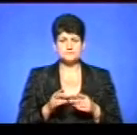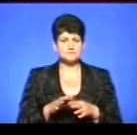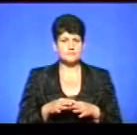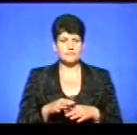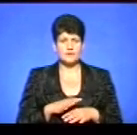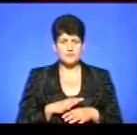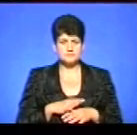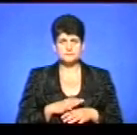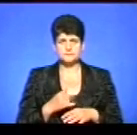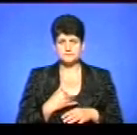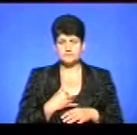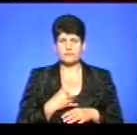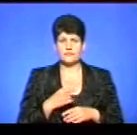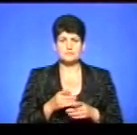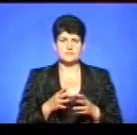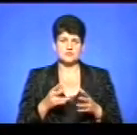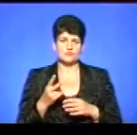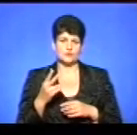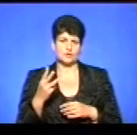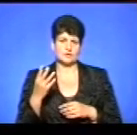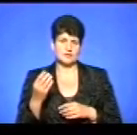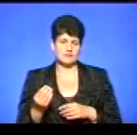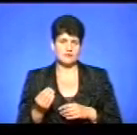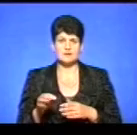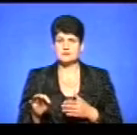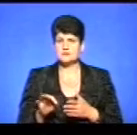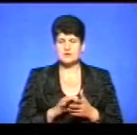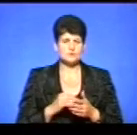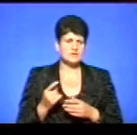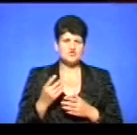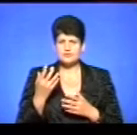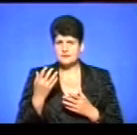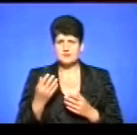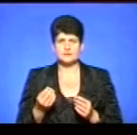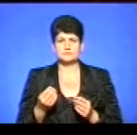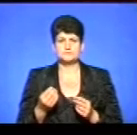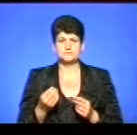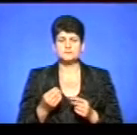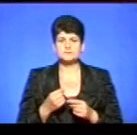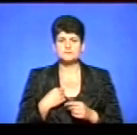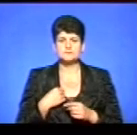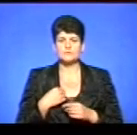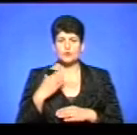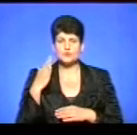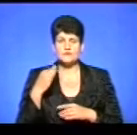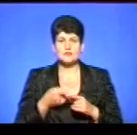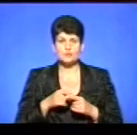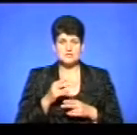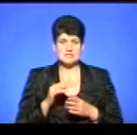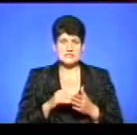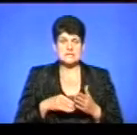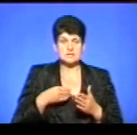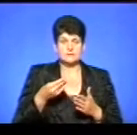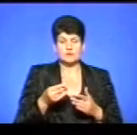на медерації, ще більше двох-трьох днів, але зразу, фактично, з перших днів голосування по тій петиції, воно